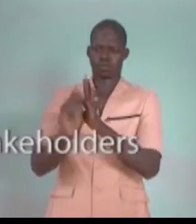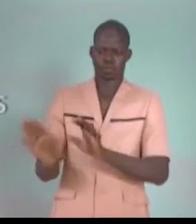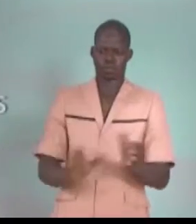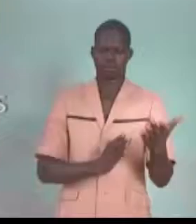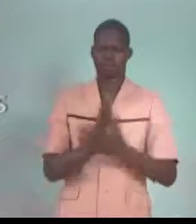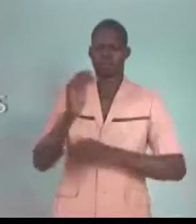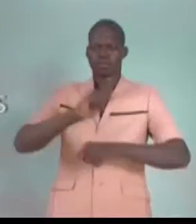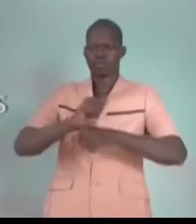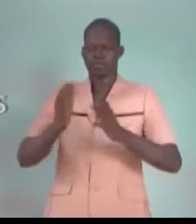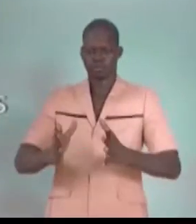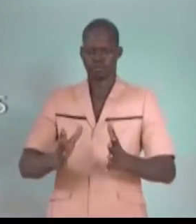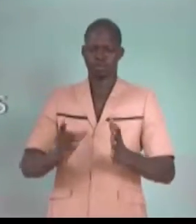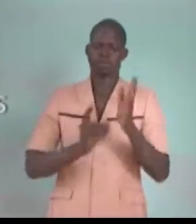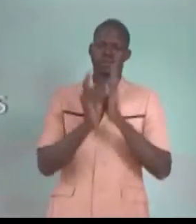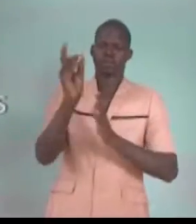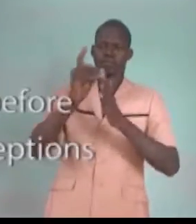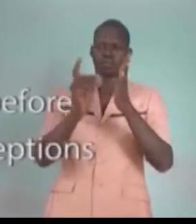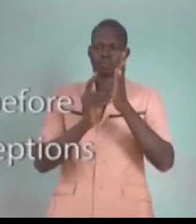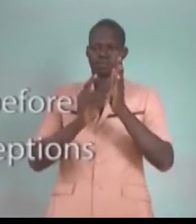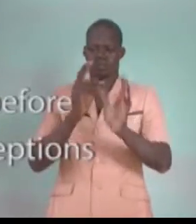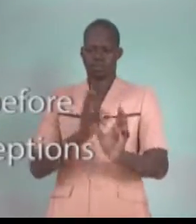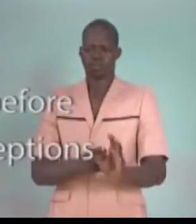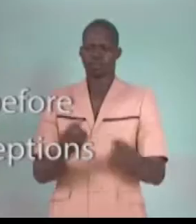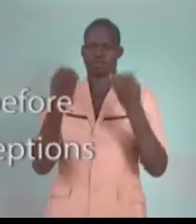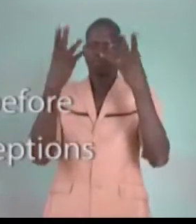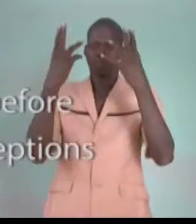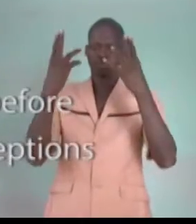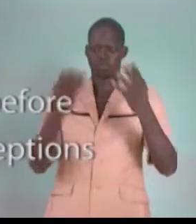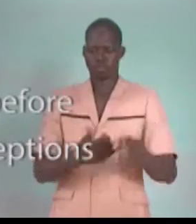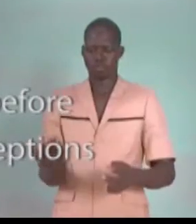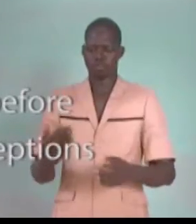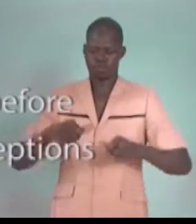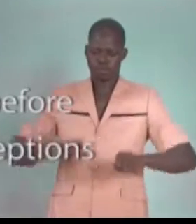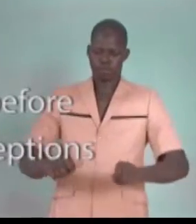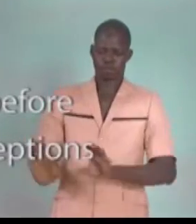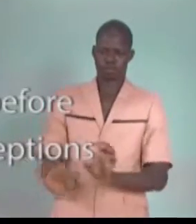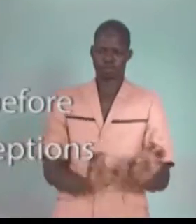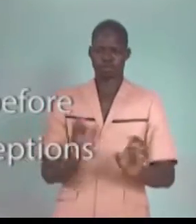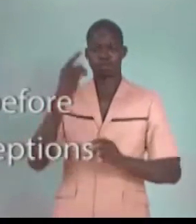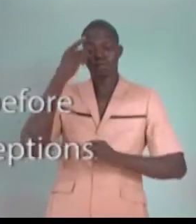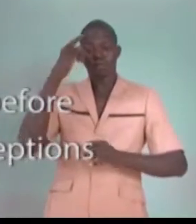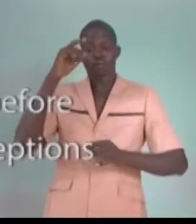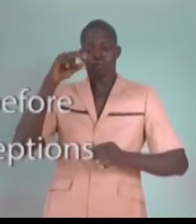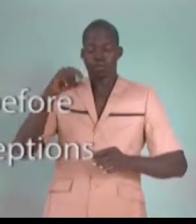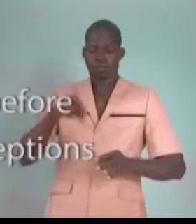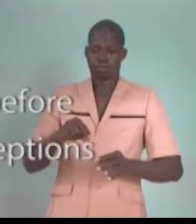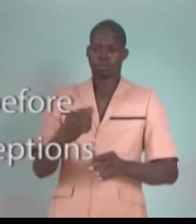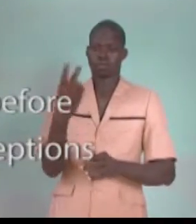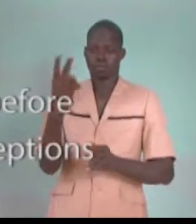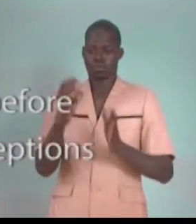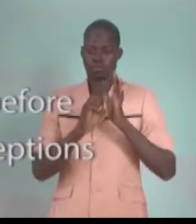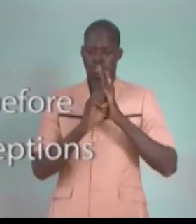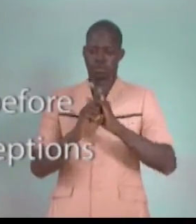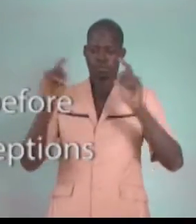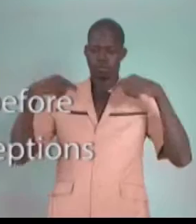par les acteurs de la promotion des droits des enfants handicapés, beaucoup de chemin reste à parcourir pour que ces deux cas de réussite